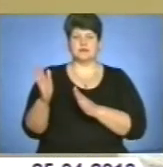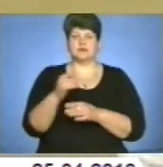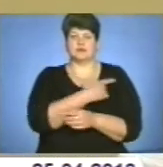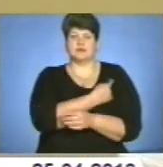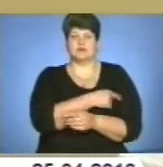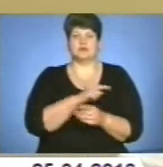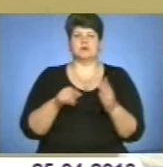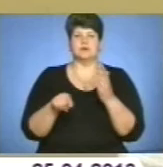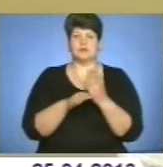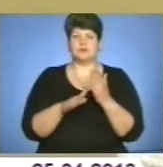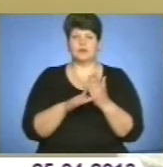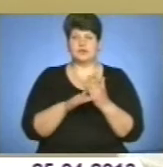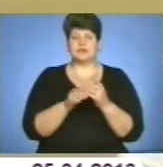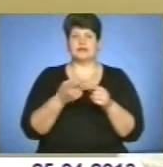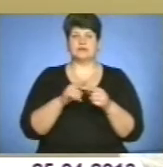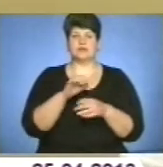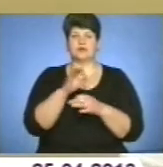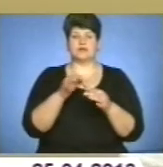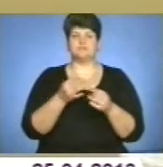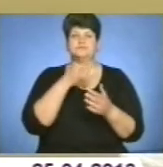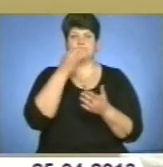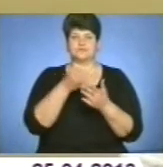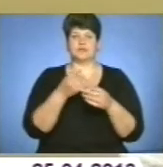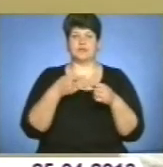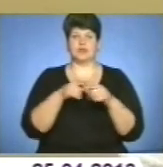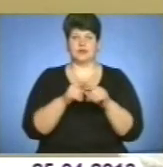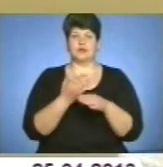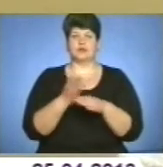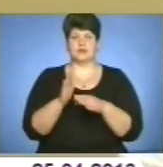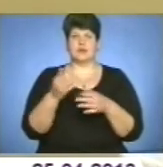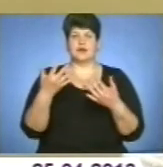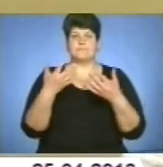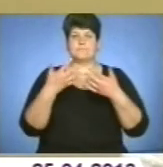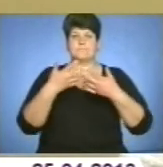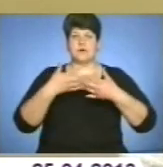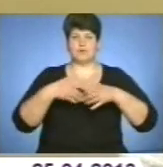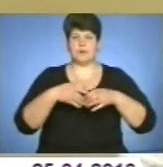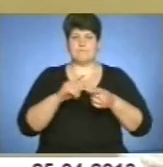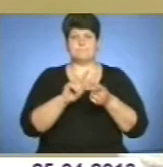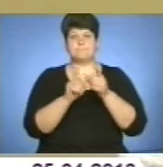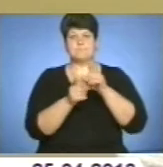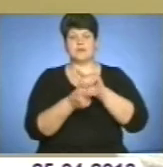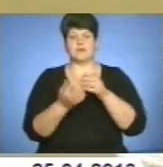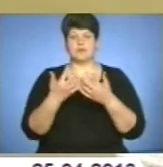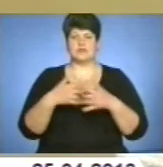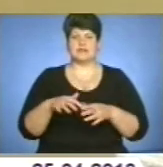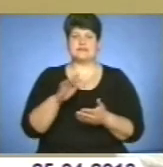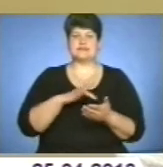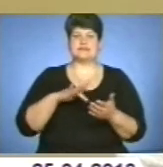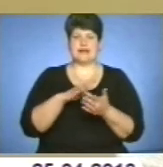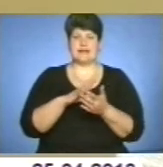проект отвечает за техническую часть, за оборудование, точнее переоборудование центральных диспетчерских.